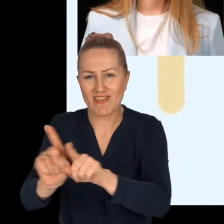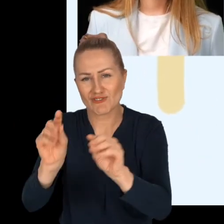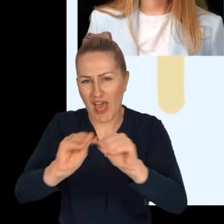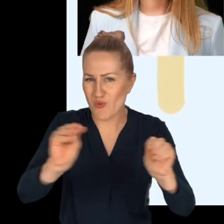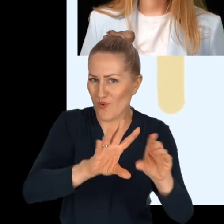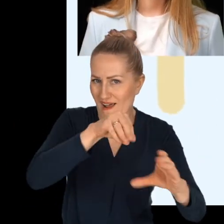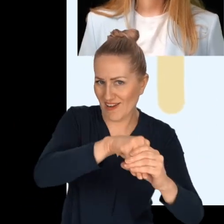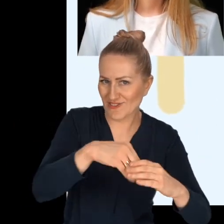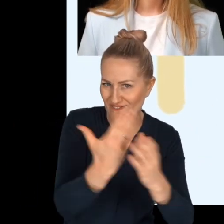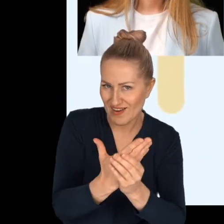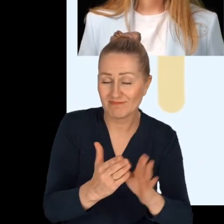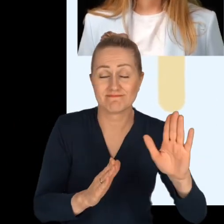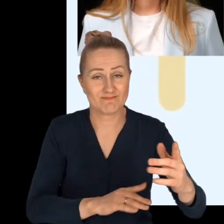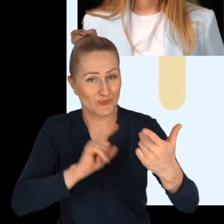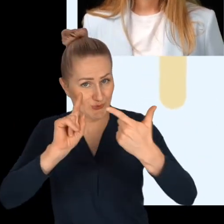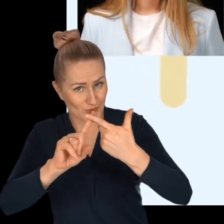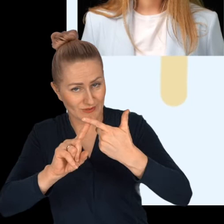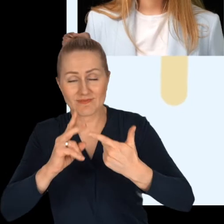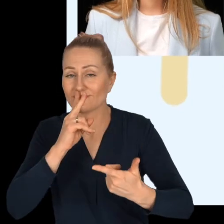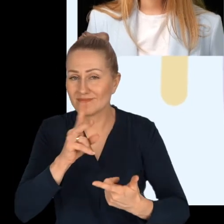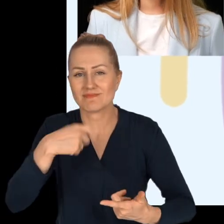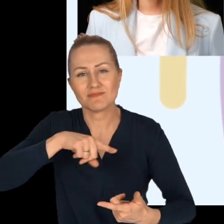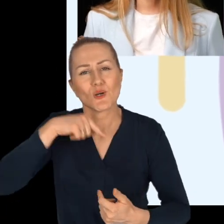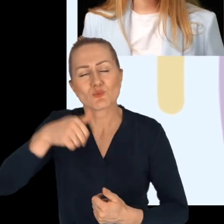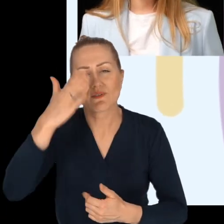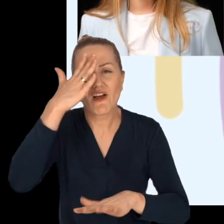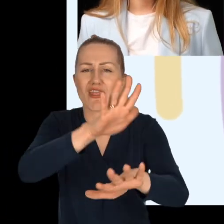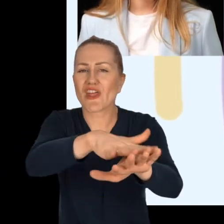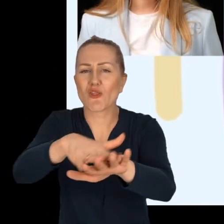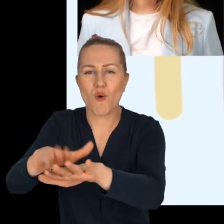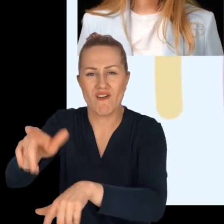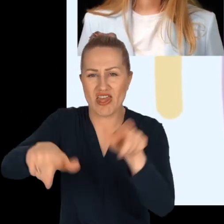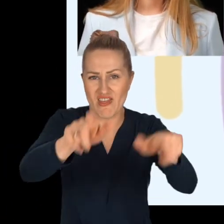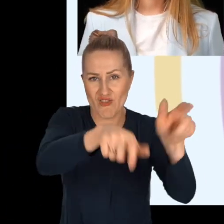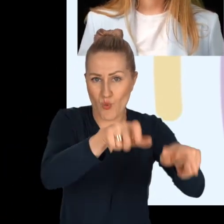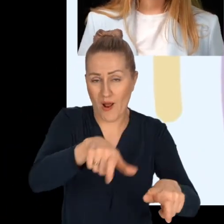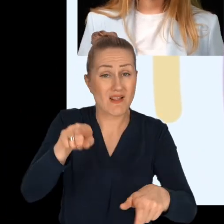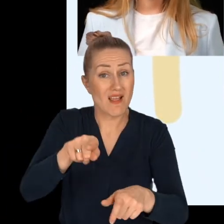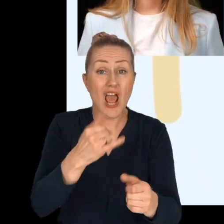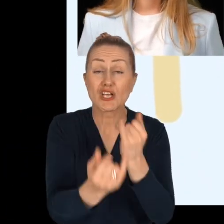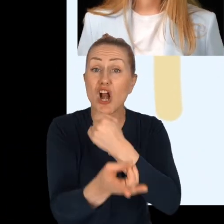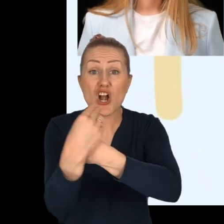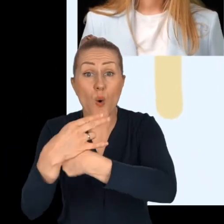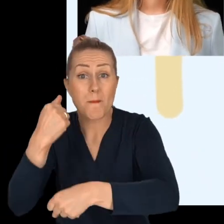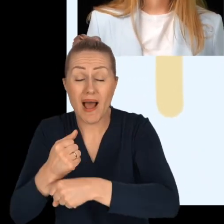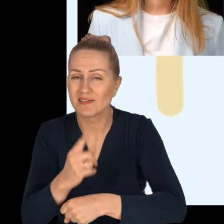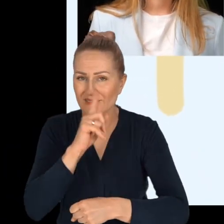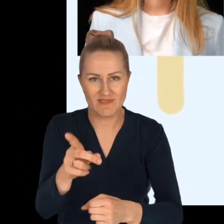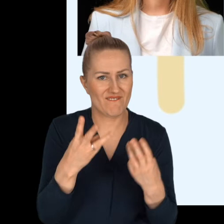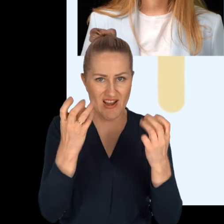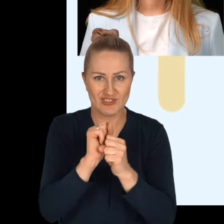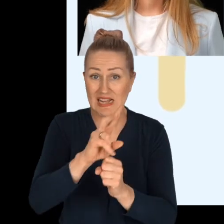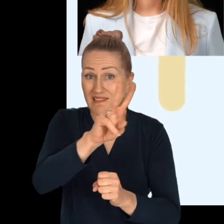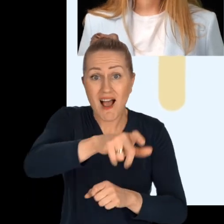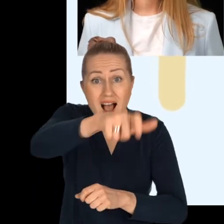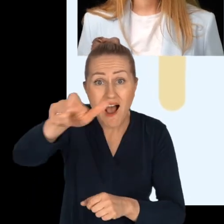w naszych organizacjach. Po drugie stosujmy indywidualne podejście. W rekrutacji jest to szczególnie istotne, ponieważ każdy